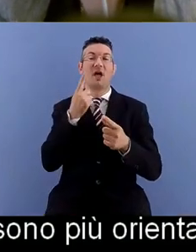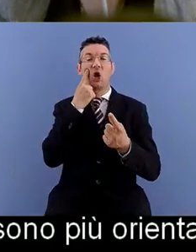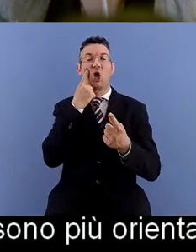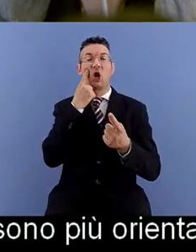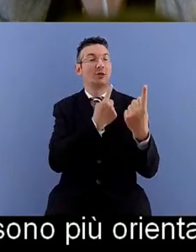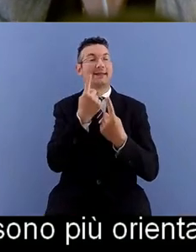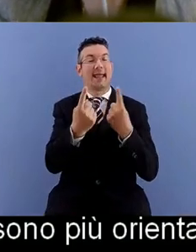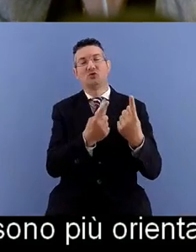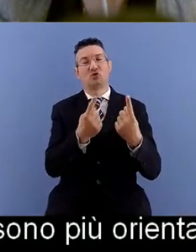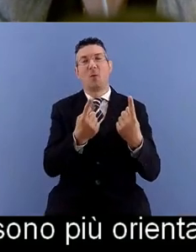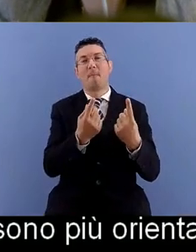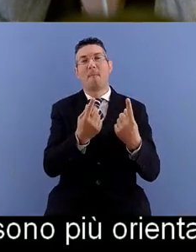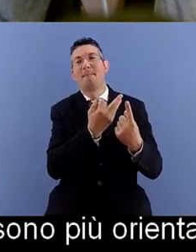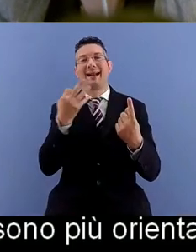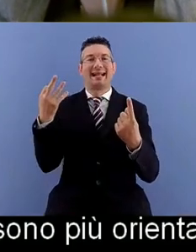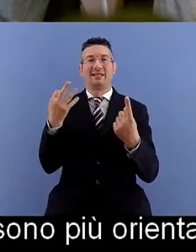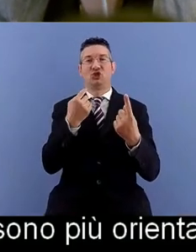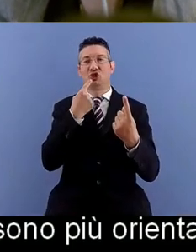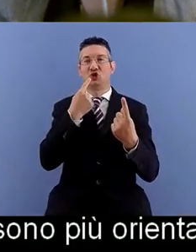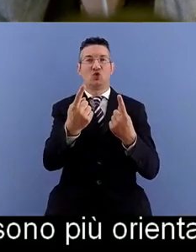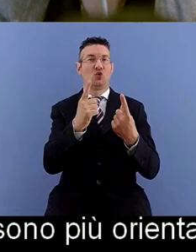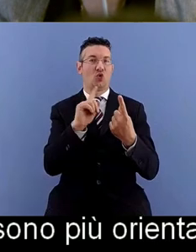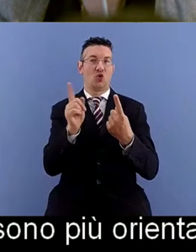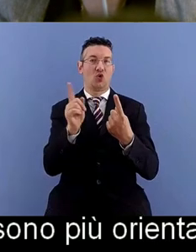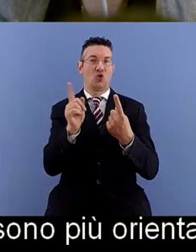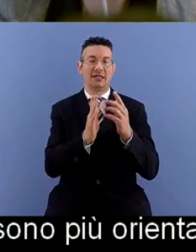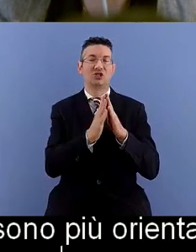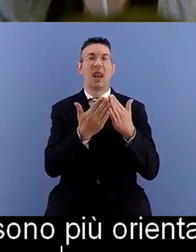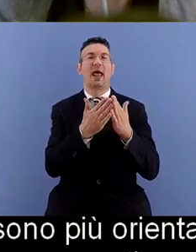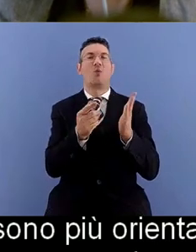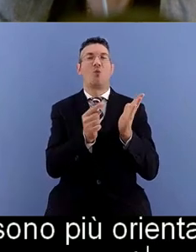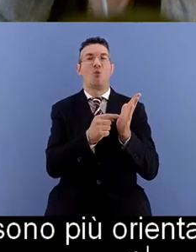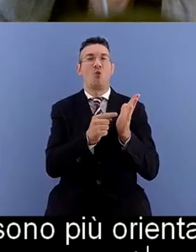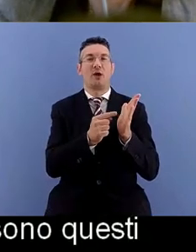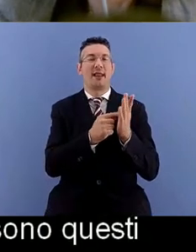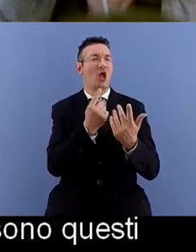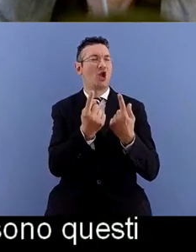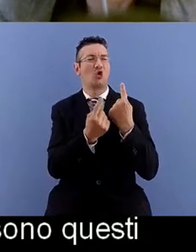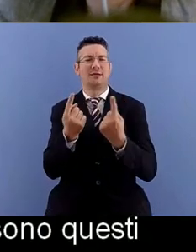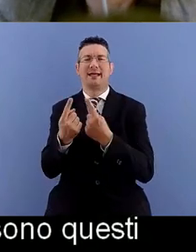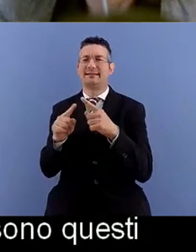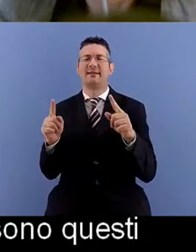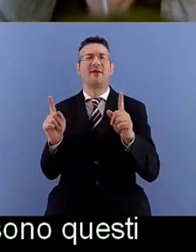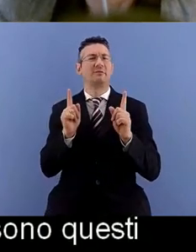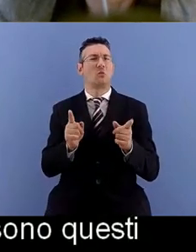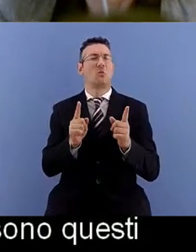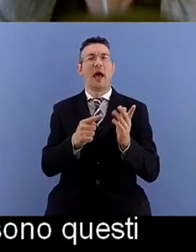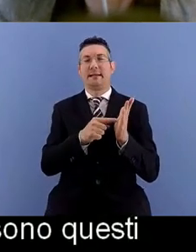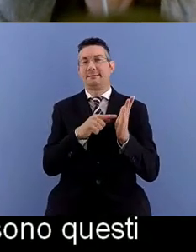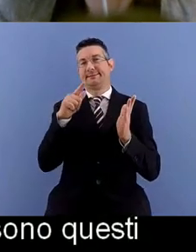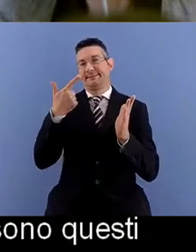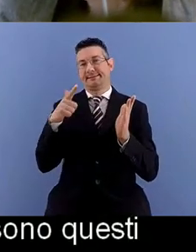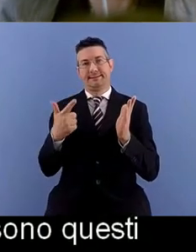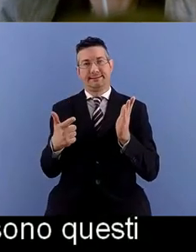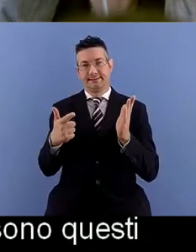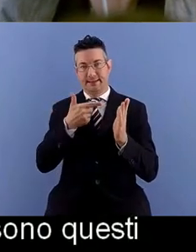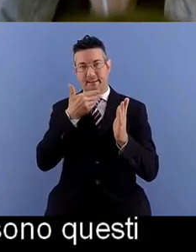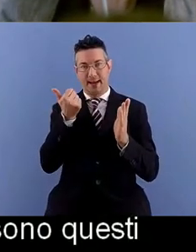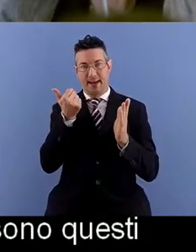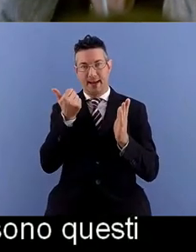guida non precisa quali sono questi contesti diversi, però se andiamo ad